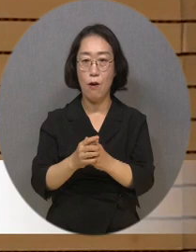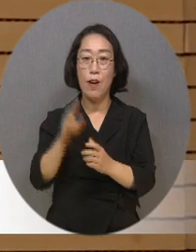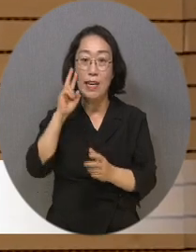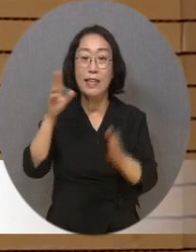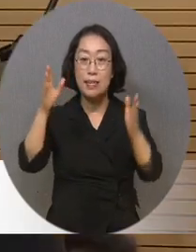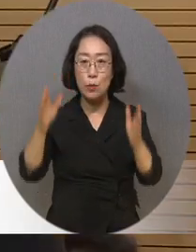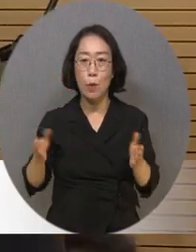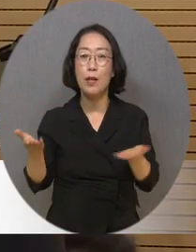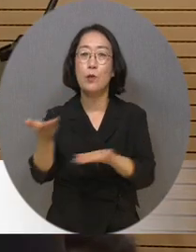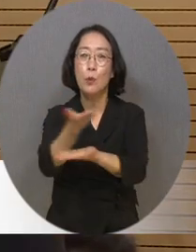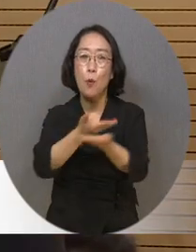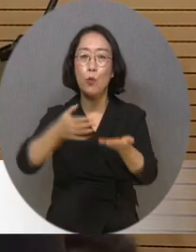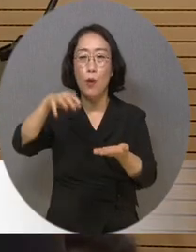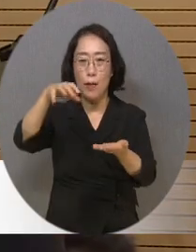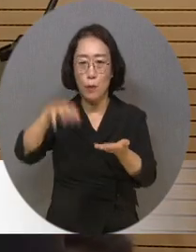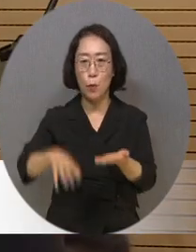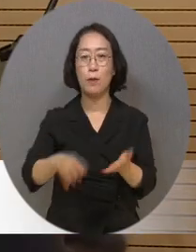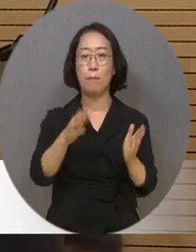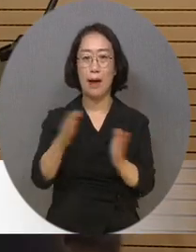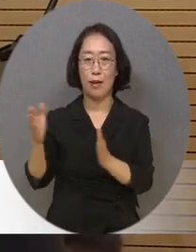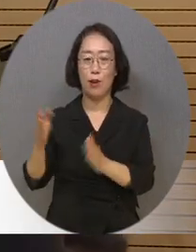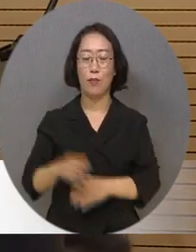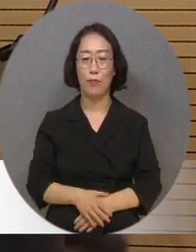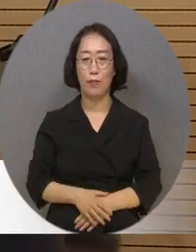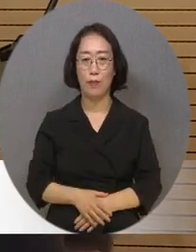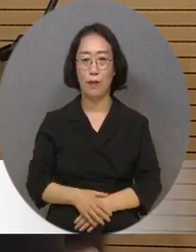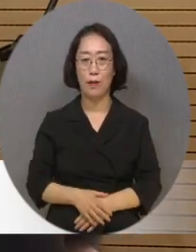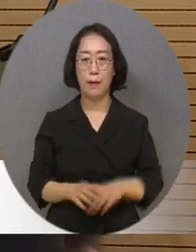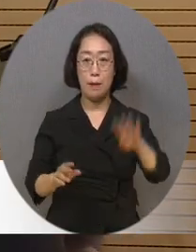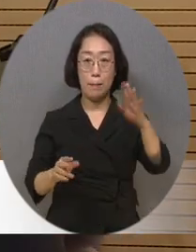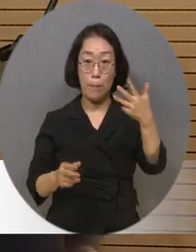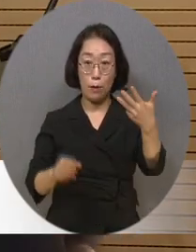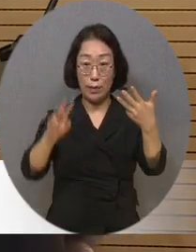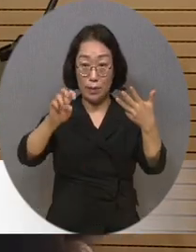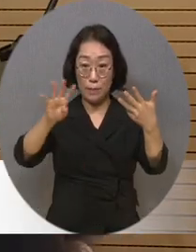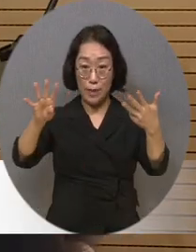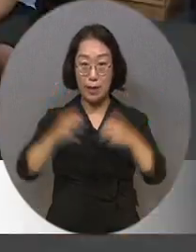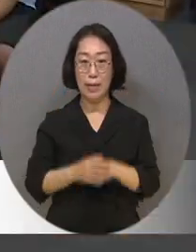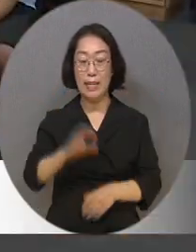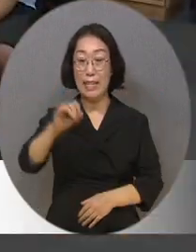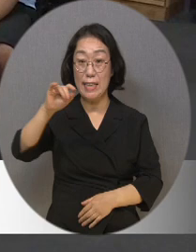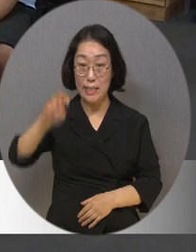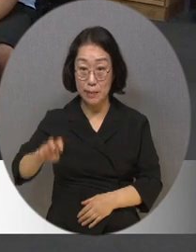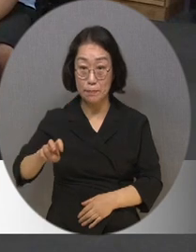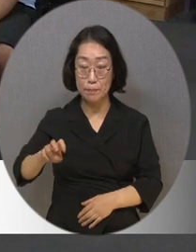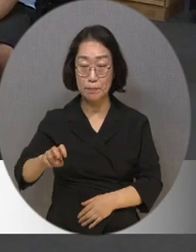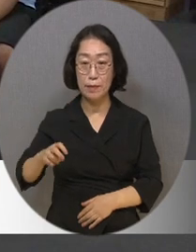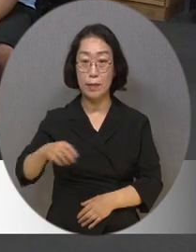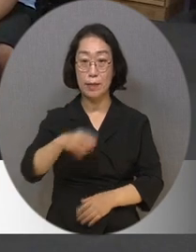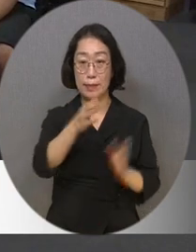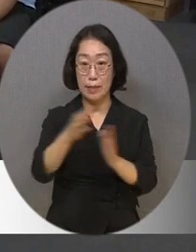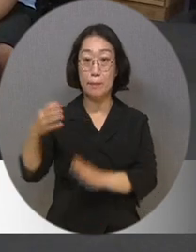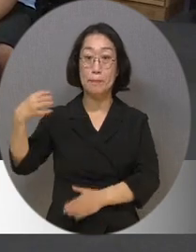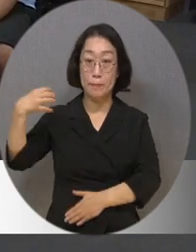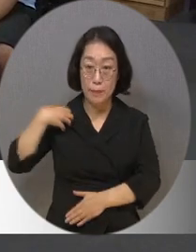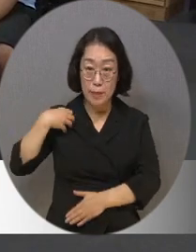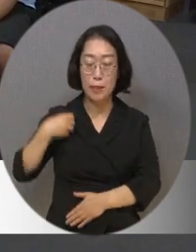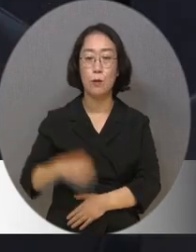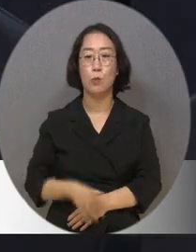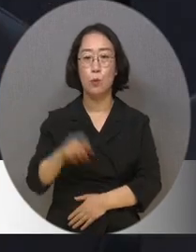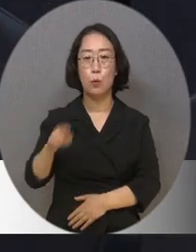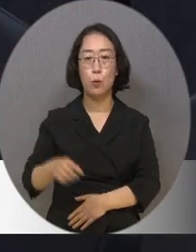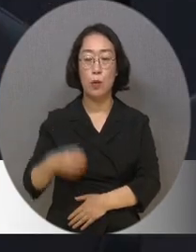함께 교류하는 자리가 마련됐습니다. 지난 24일 이음장애인자립생활센터가 주관하고 서울시립